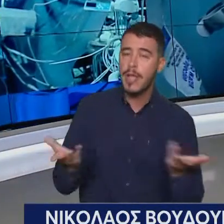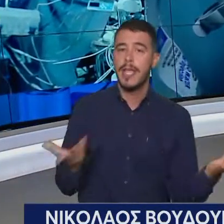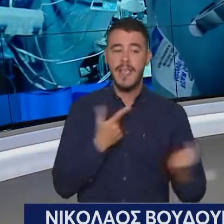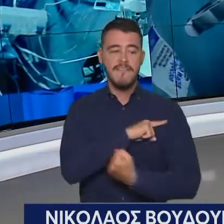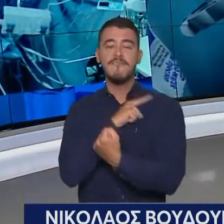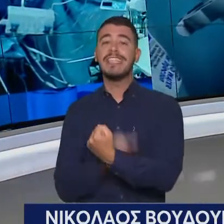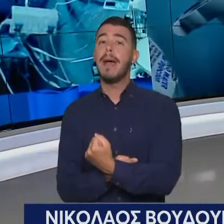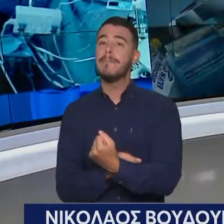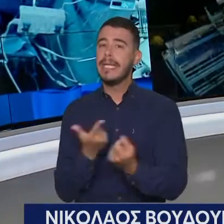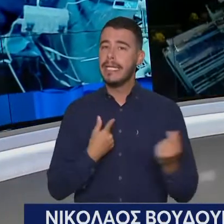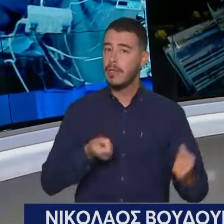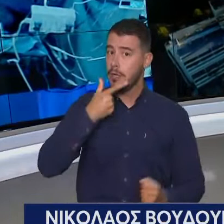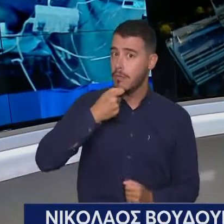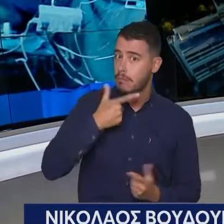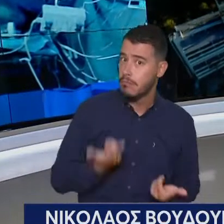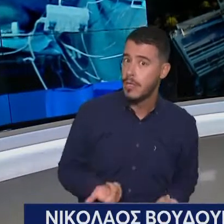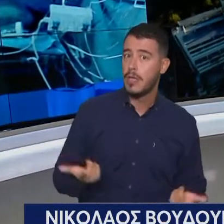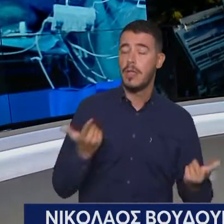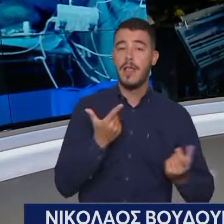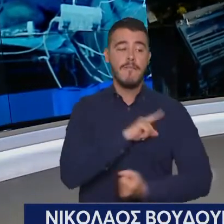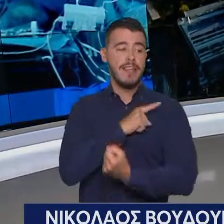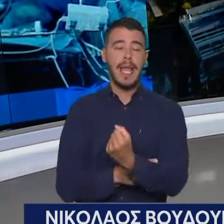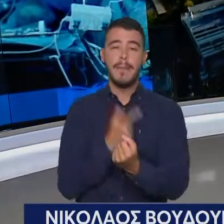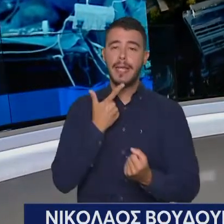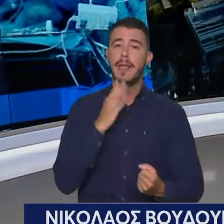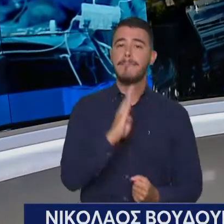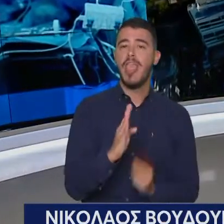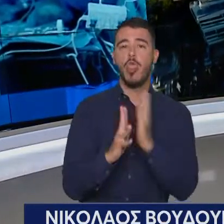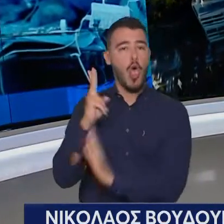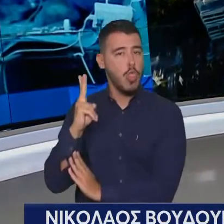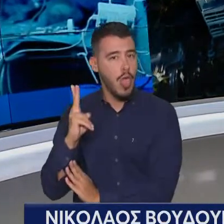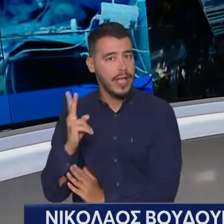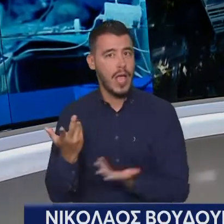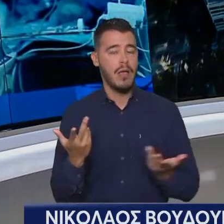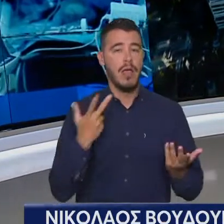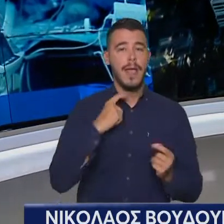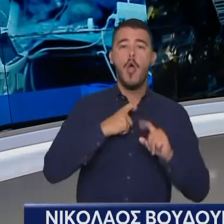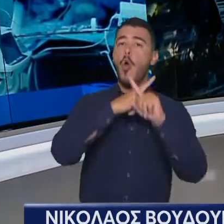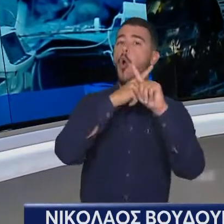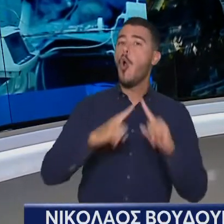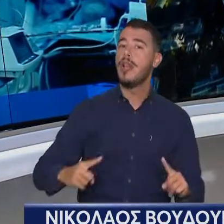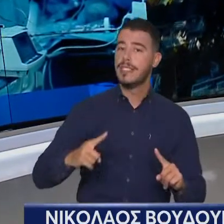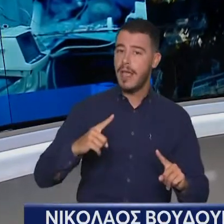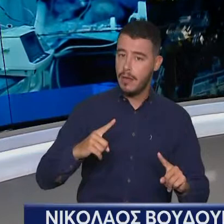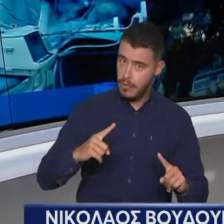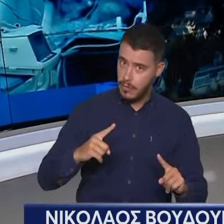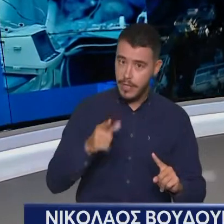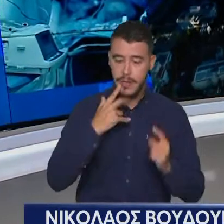συμπλήρωμα διατροφής, τη βιταμίνη D, τη βιταμίνη B12. Ελέγχουμε τη χολυστερίνη, που έχει